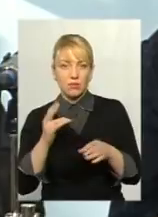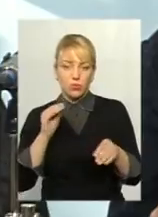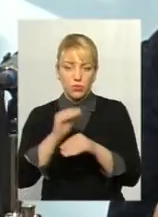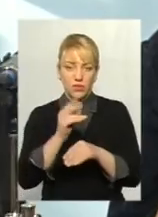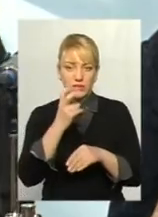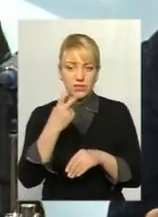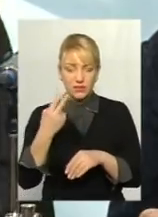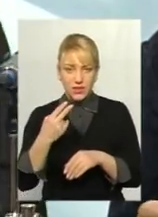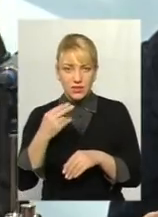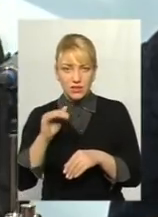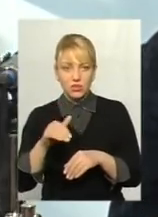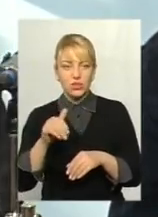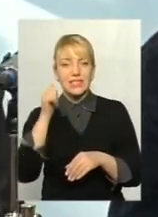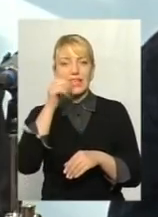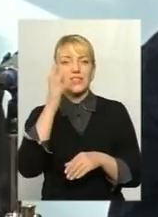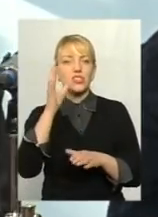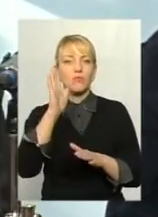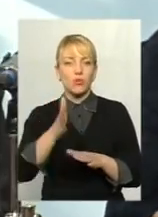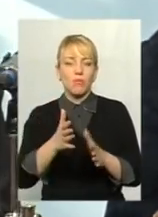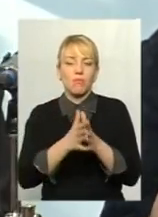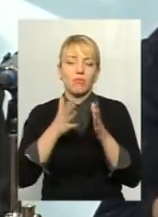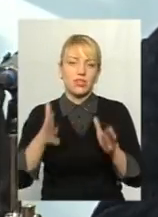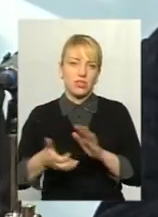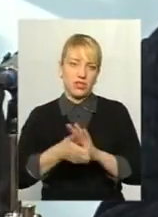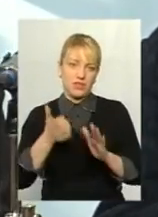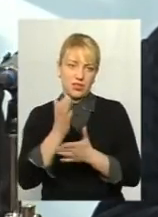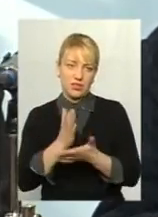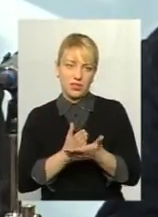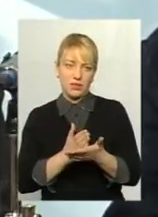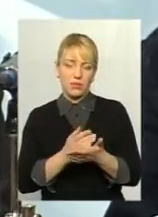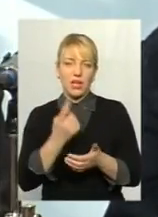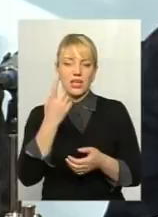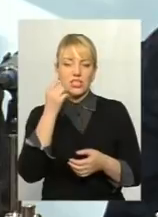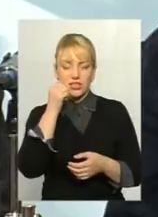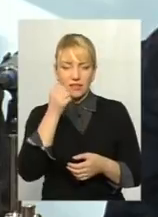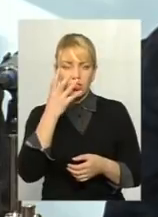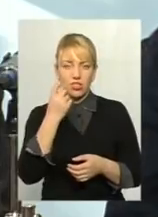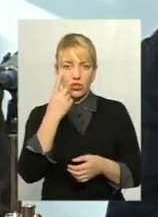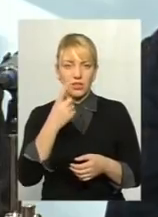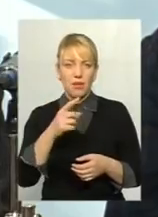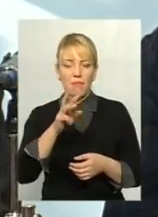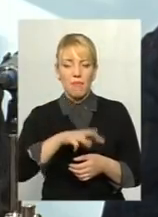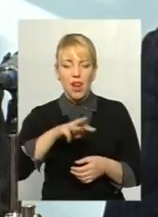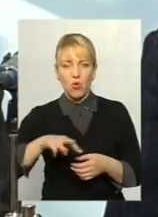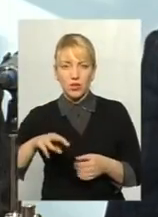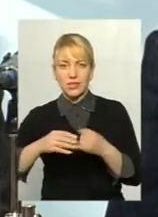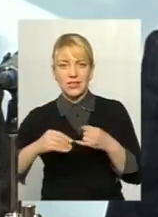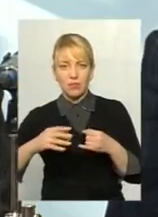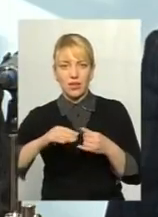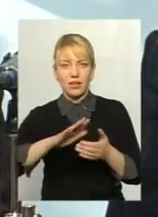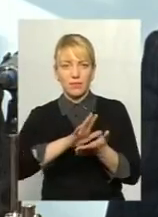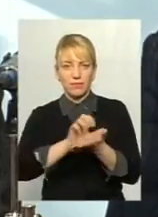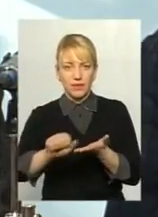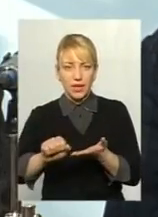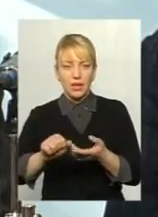завтра хліба буде не хватати ще більше. І завтра теж мільйон землі рік піде. Тобто ті